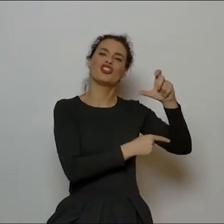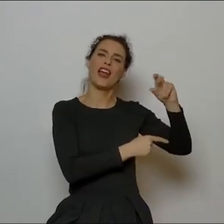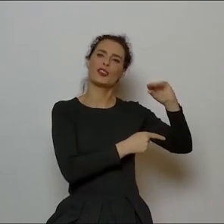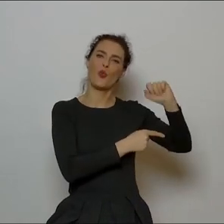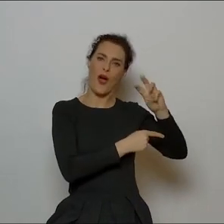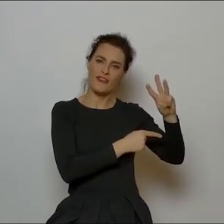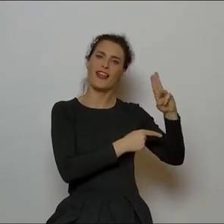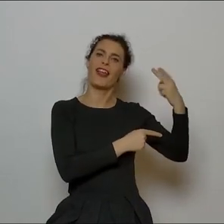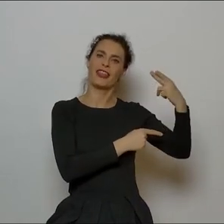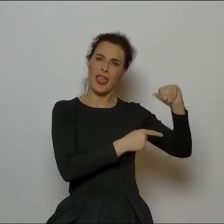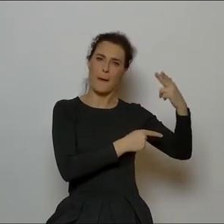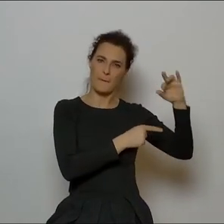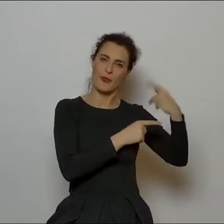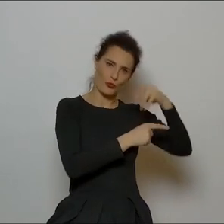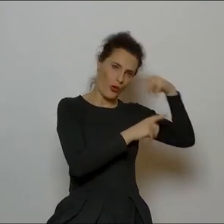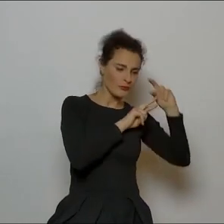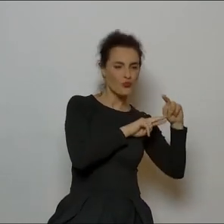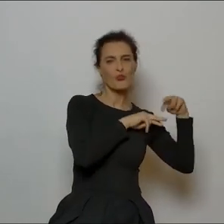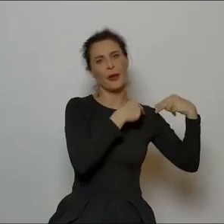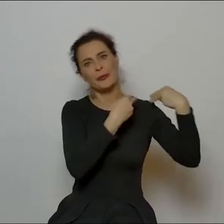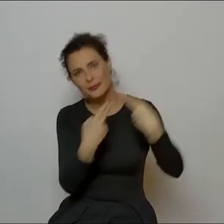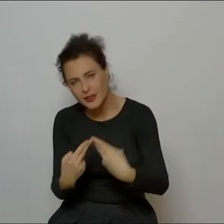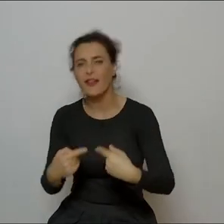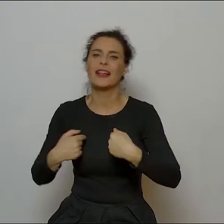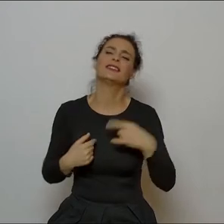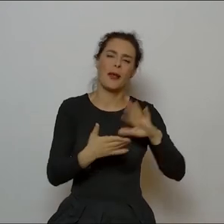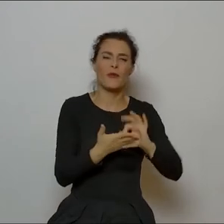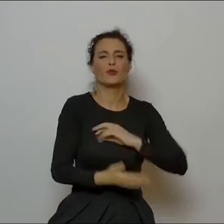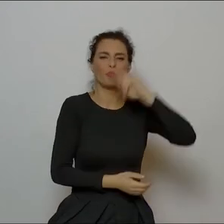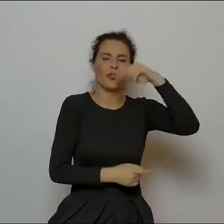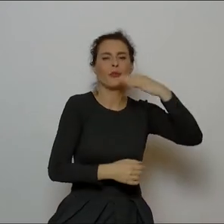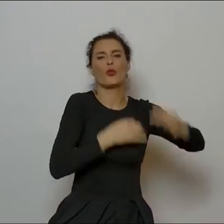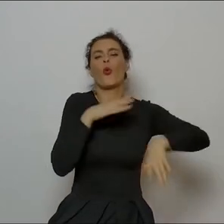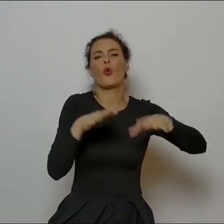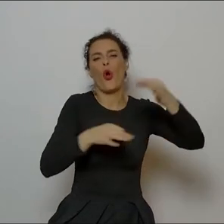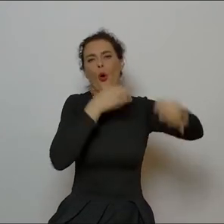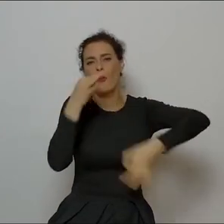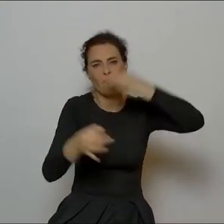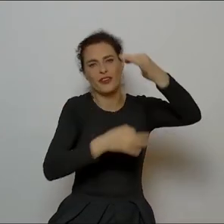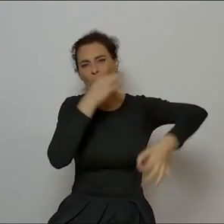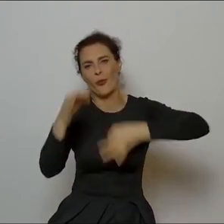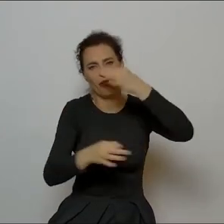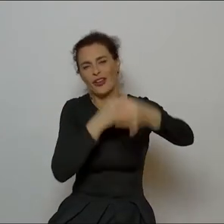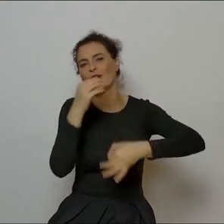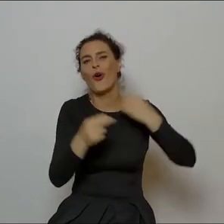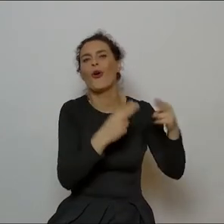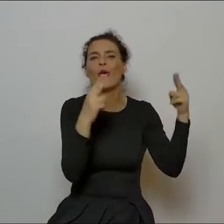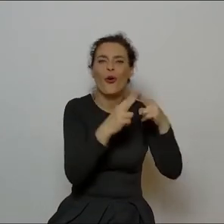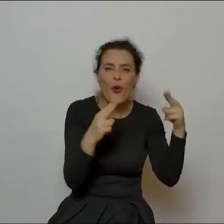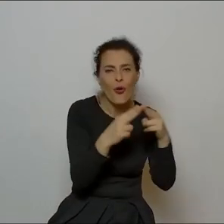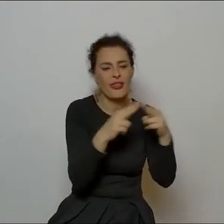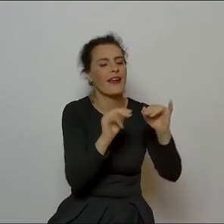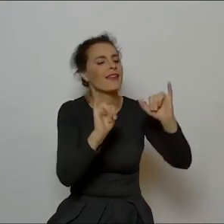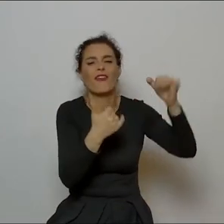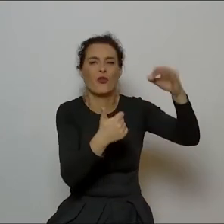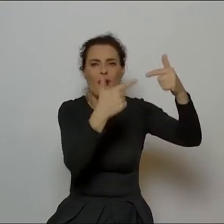mógłby pewnie bardzo dużo opowiedzieć, opowiedzieć o jego kontakcie, związku